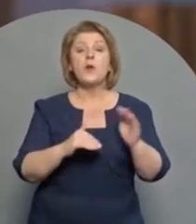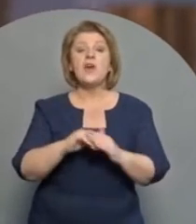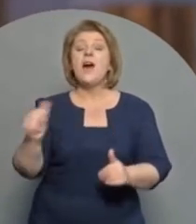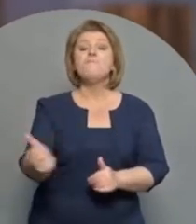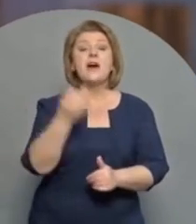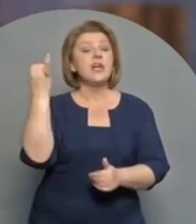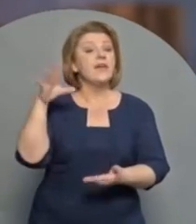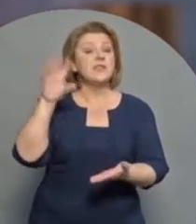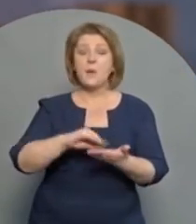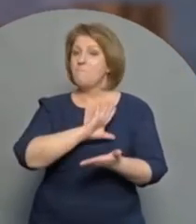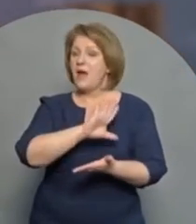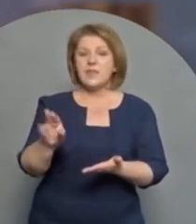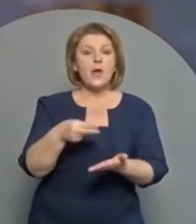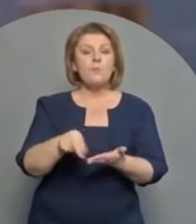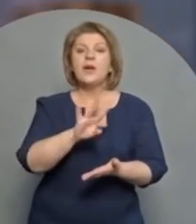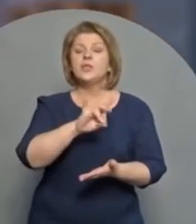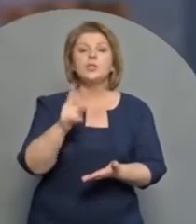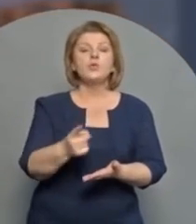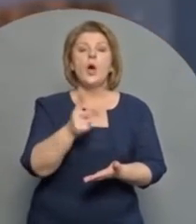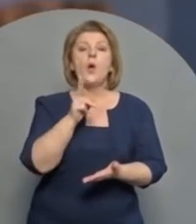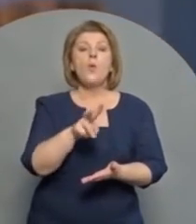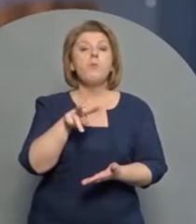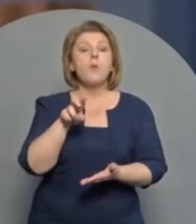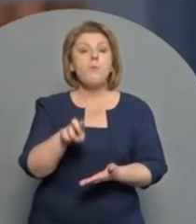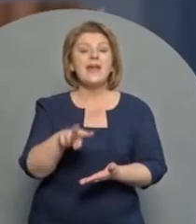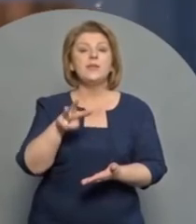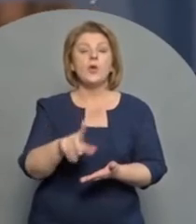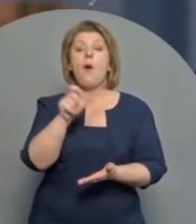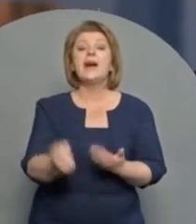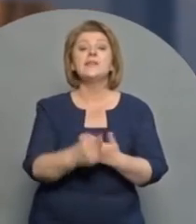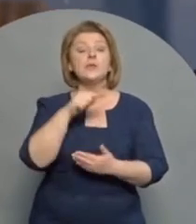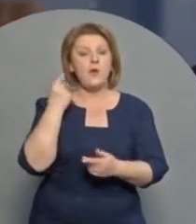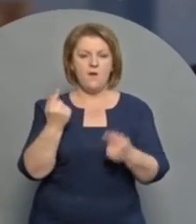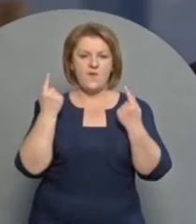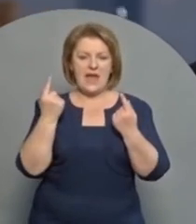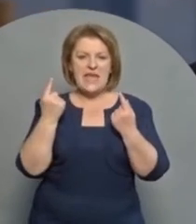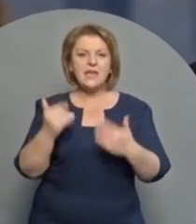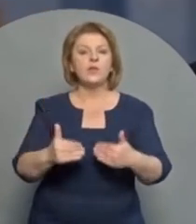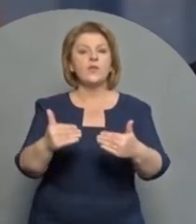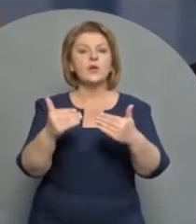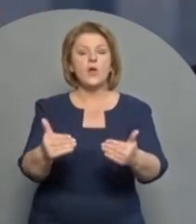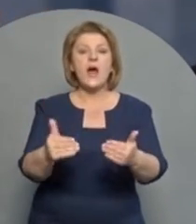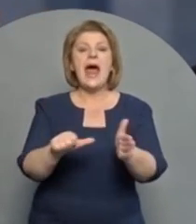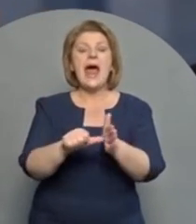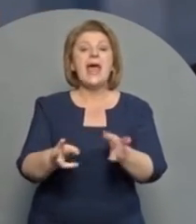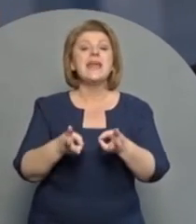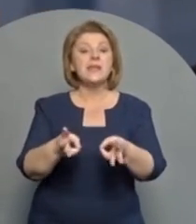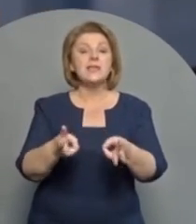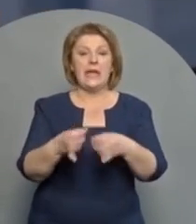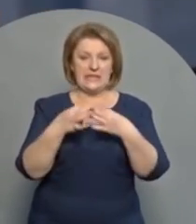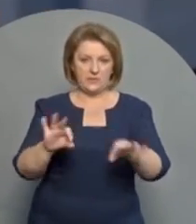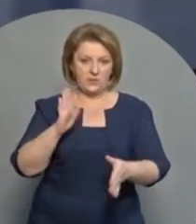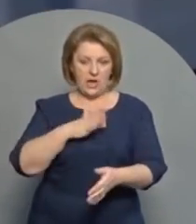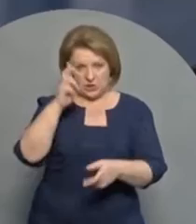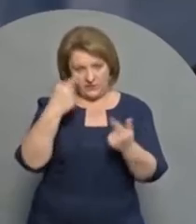І вперше в історії не купили жодного кубометру газу з Росії. І це великий крок до енергетичної